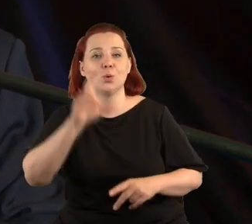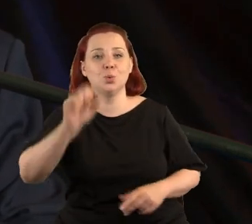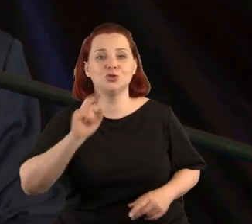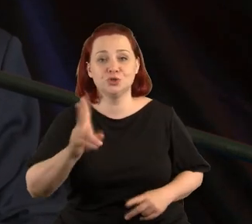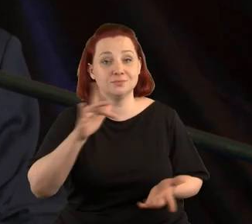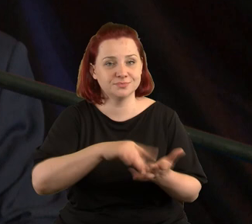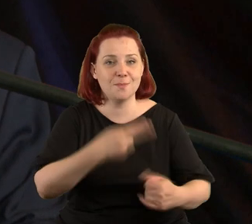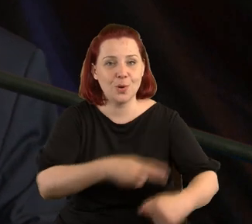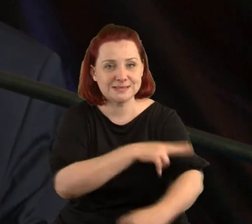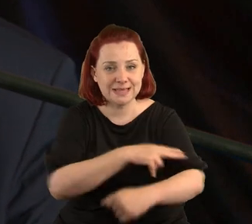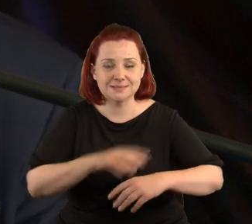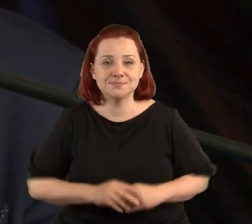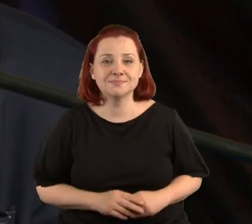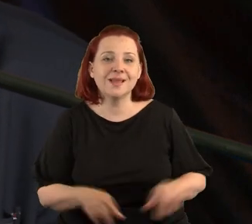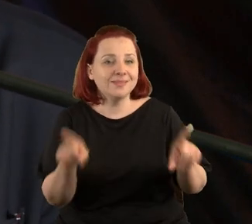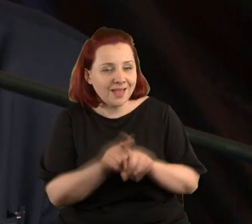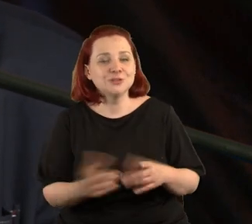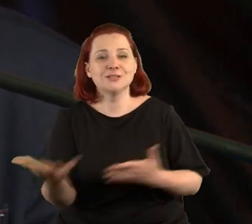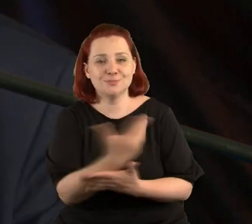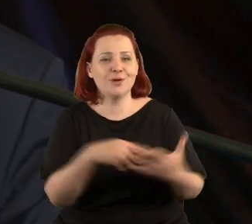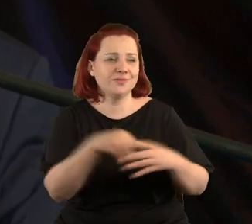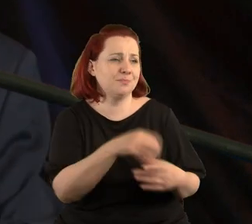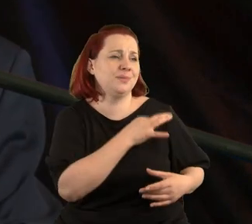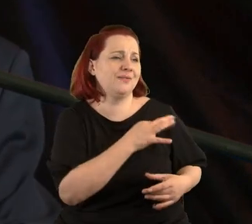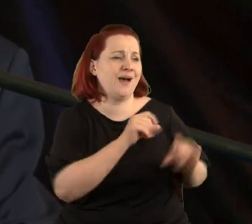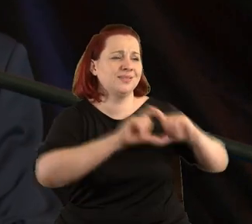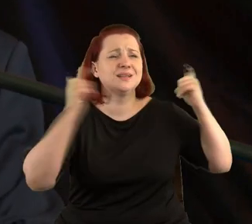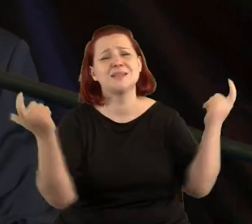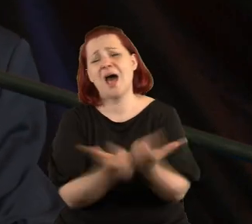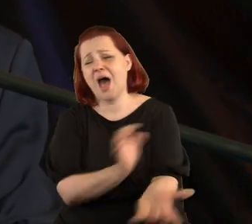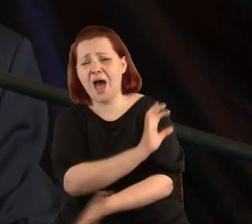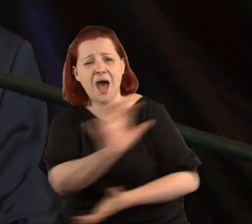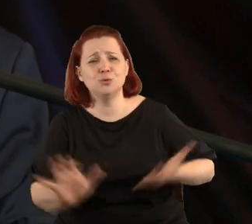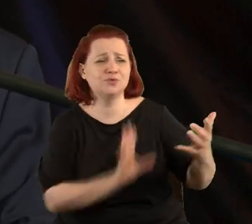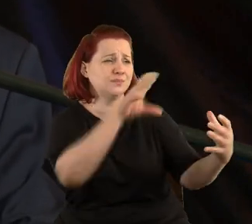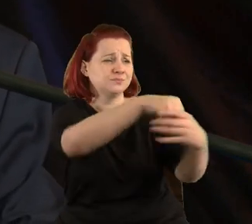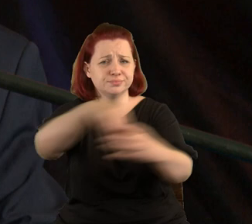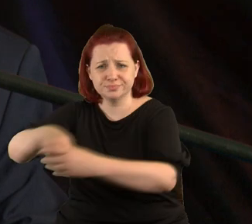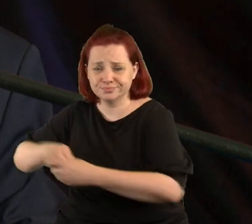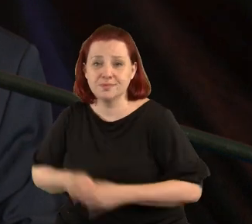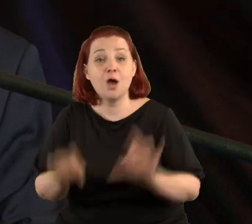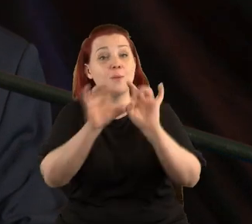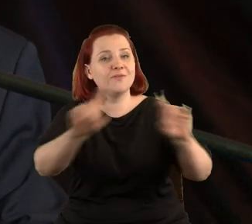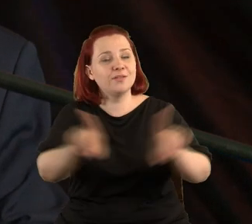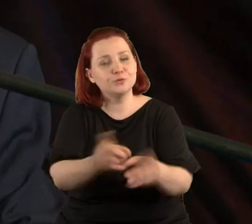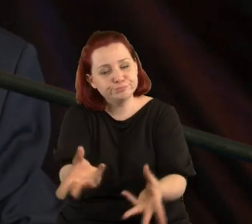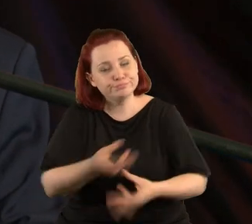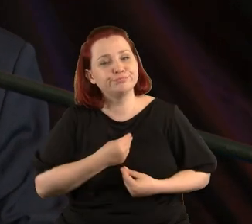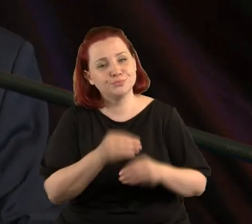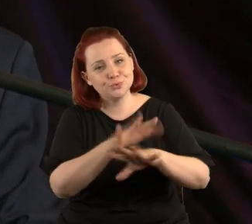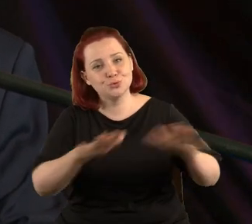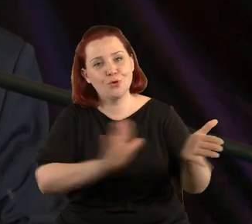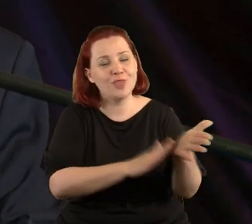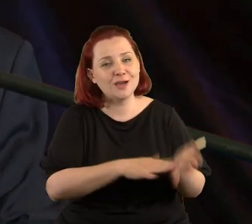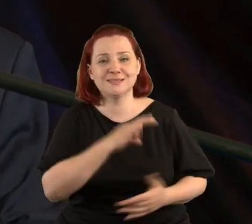Poznaniu. Oczywiście i w zbiorach prywatnych na całym świecie. Pan profesor również otrzymał wiele nagród i